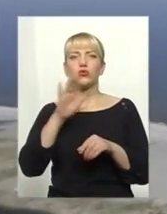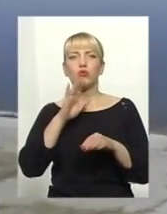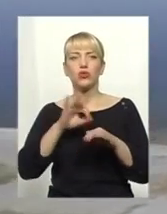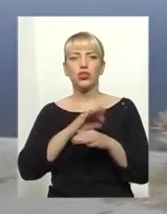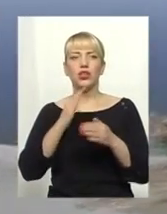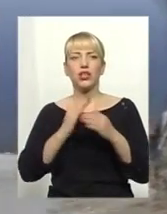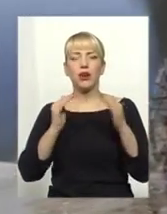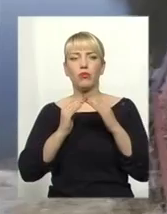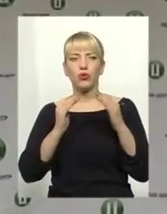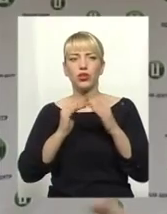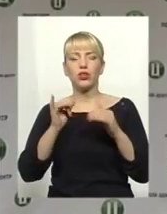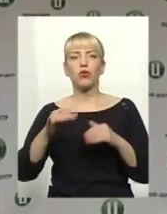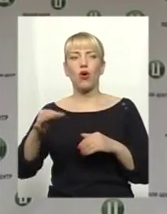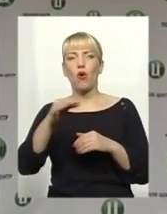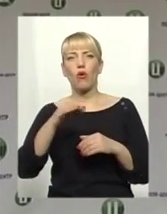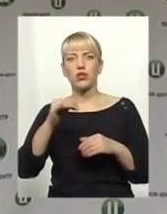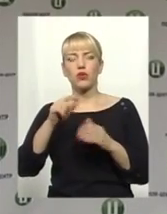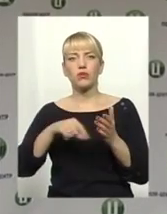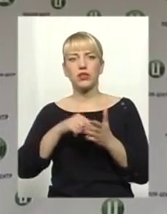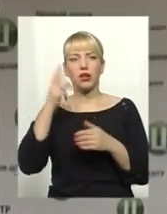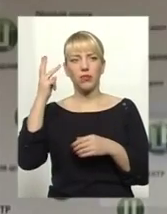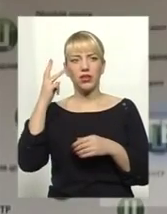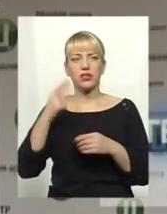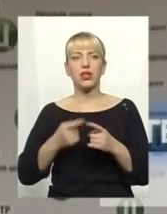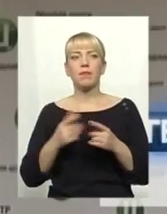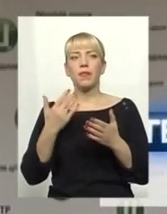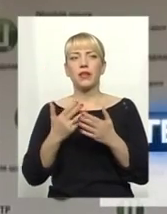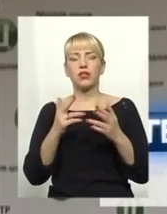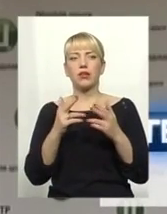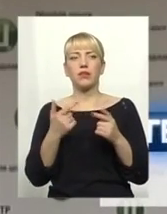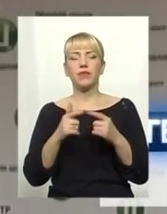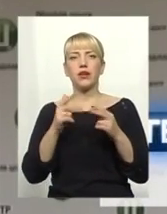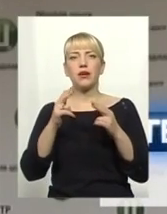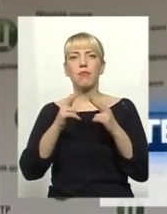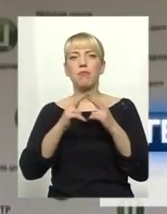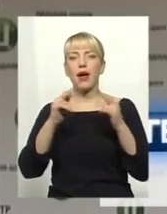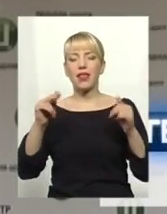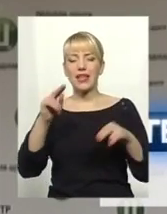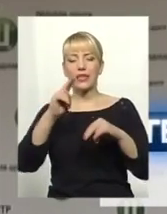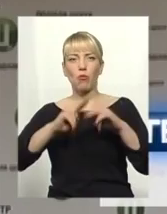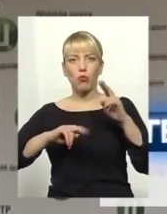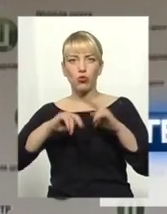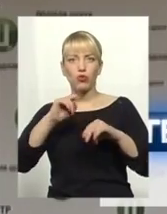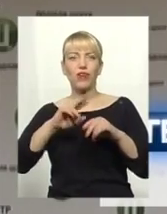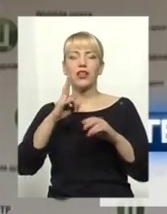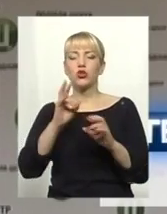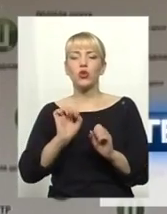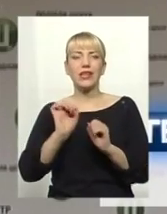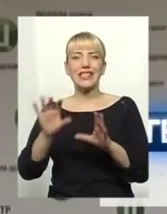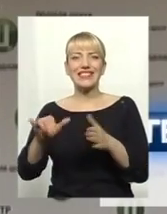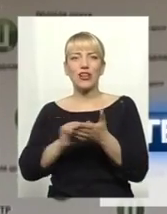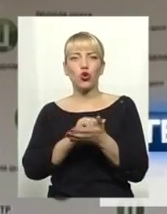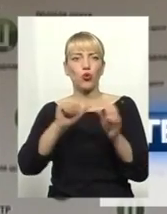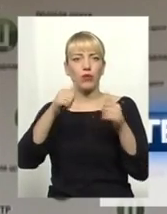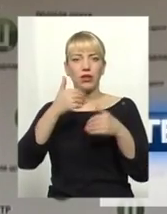озера у Хмельницькому. Раніше ти міг побудувати собі палац, просто його не здати в експлуатацію, але фактично жити в ньому, ну і показувати, що ти